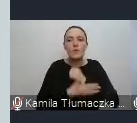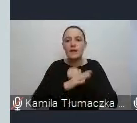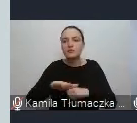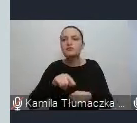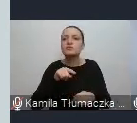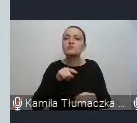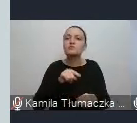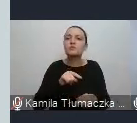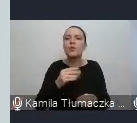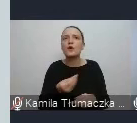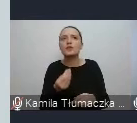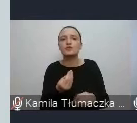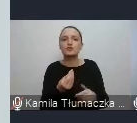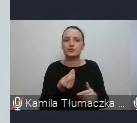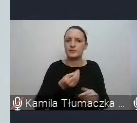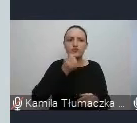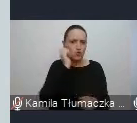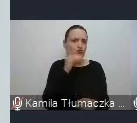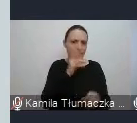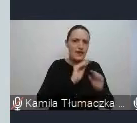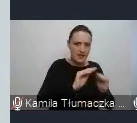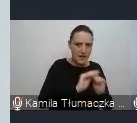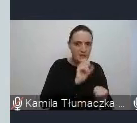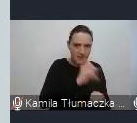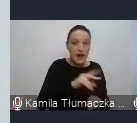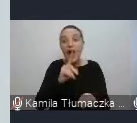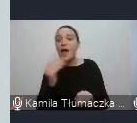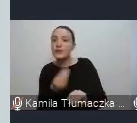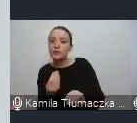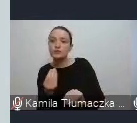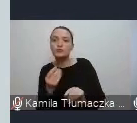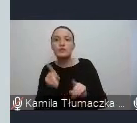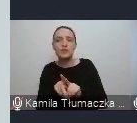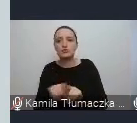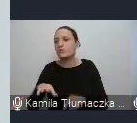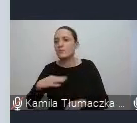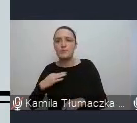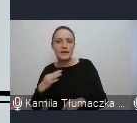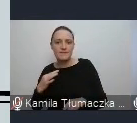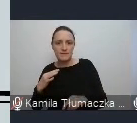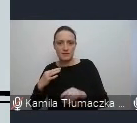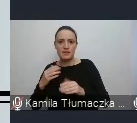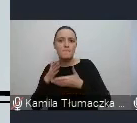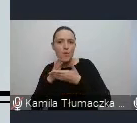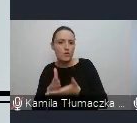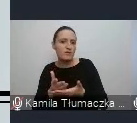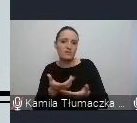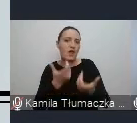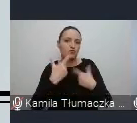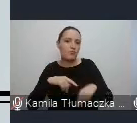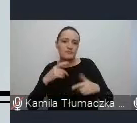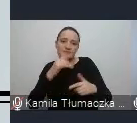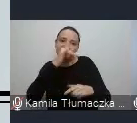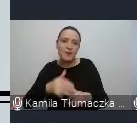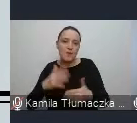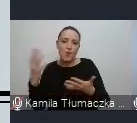prowadzimy codzienną terapię, to funkcjonuje u nas również niepubliczna poradnia dla tych osób, które nie mogą korzystać